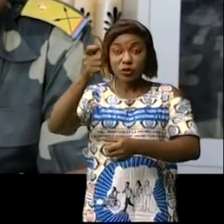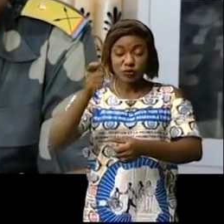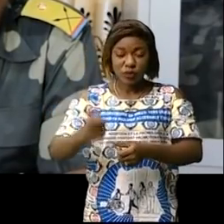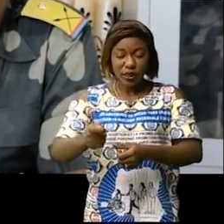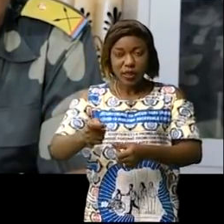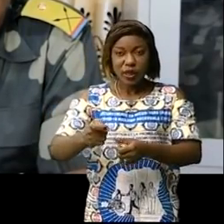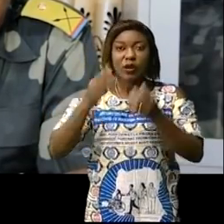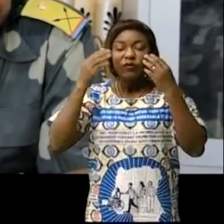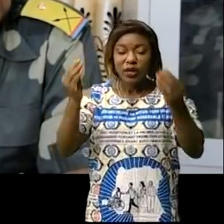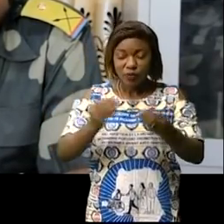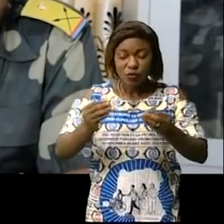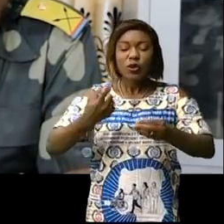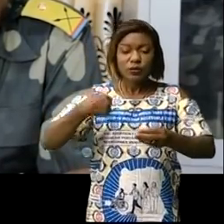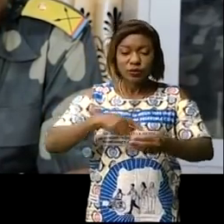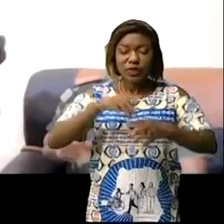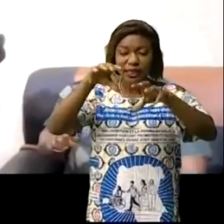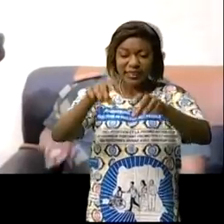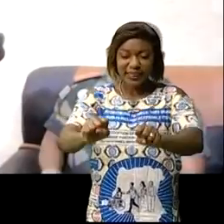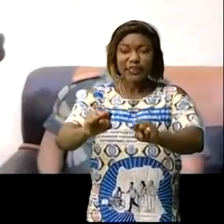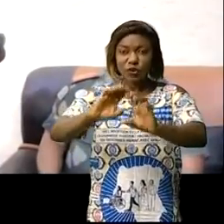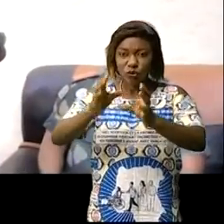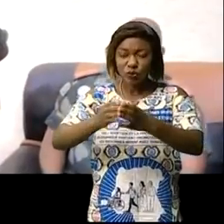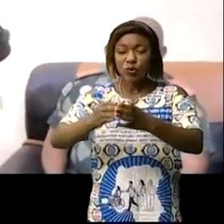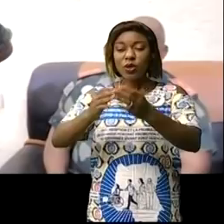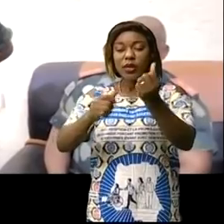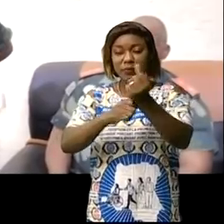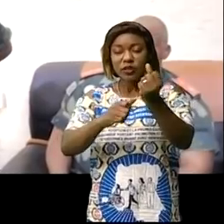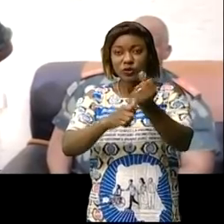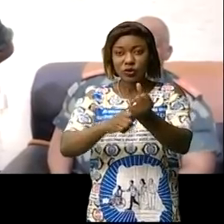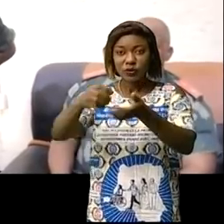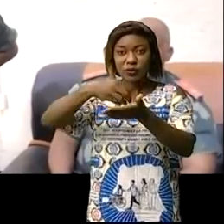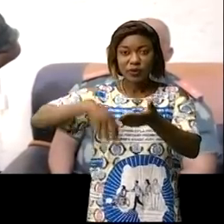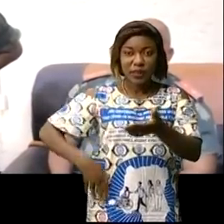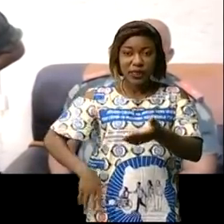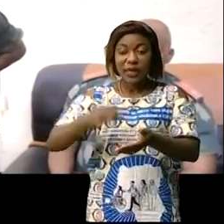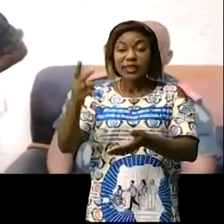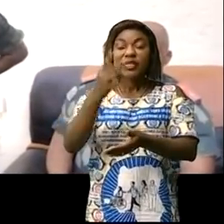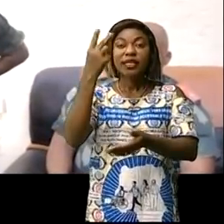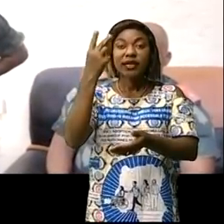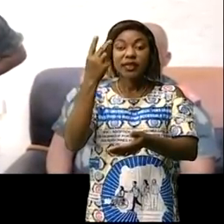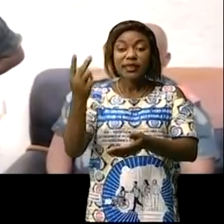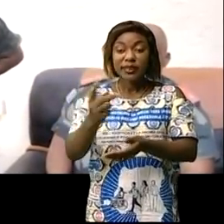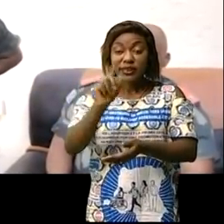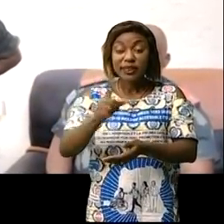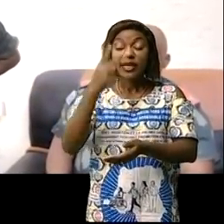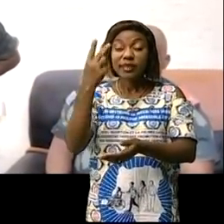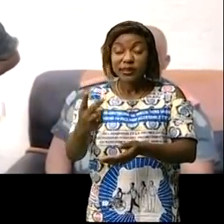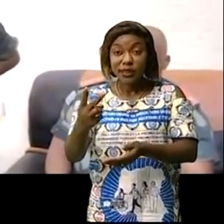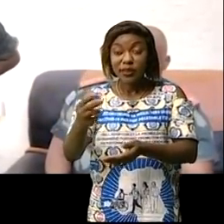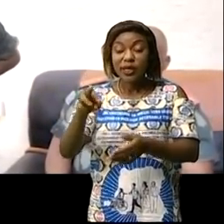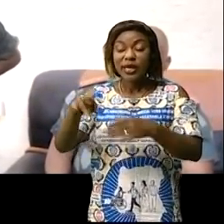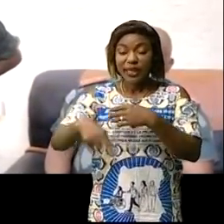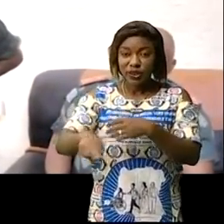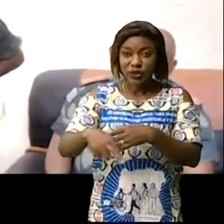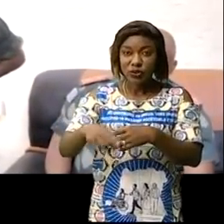patriotisme dans les chefs de certains chefs militaires, les auteurs de ce détournement, à la 30 décembre région militaire, sous ordre de l'inspecteur général des forces armées